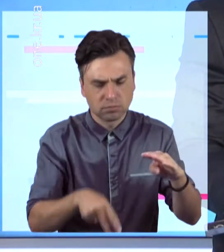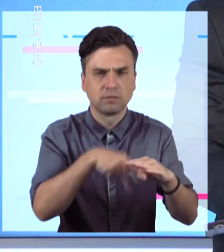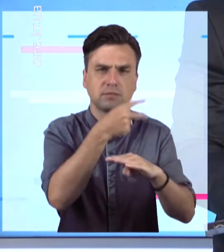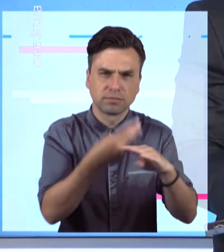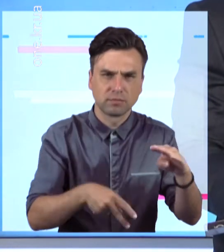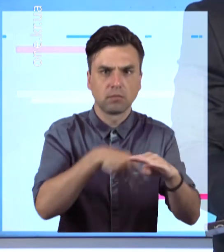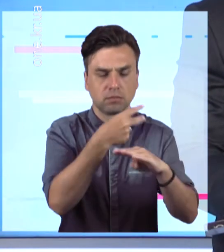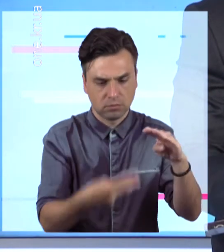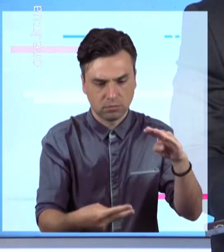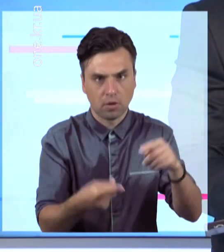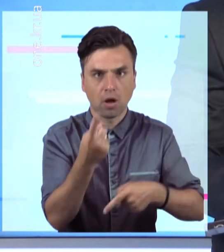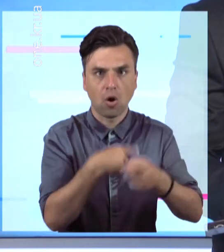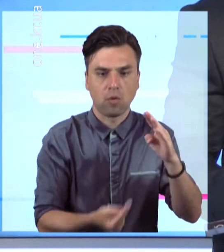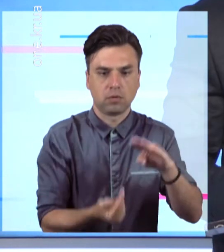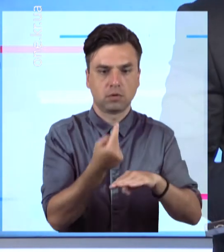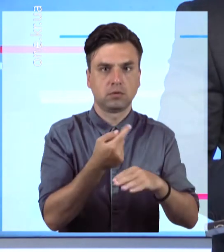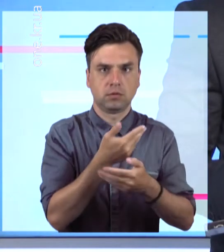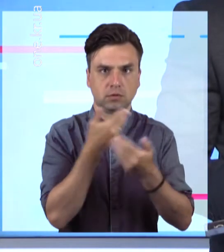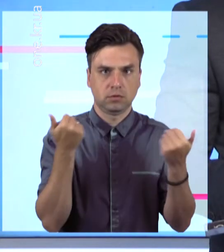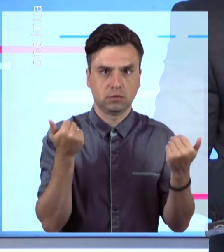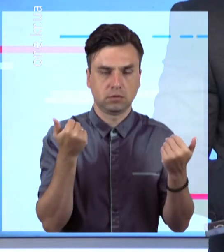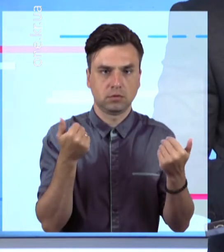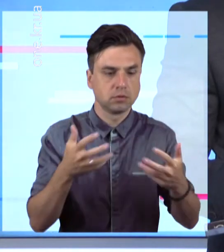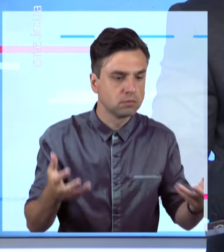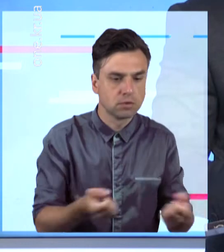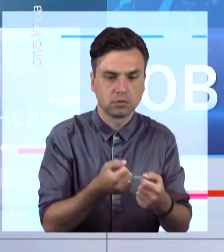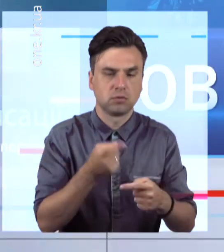чоловіка врятувати не вдалося. Більше подроби здалі.